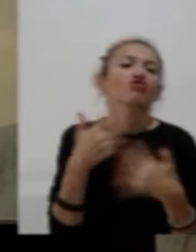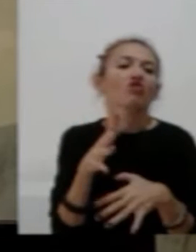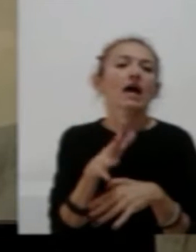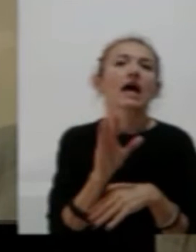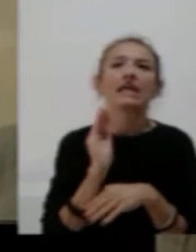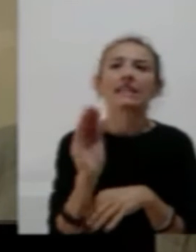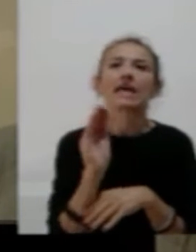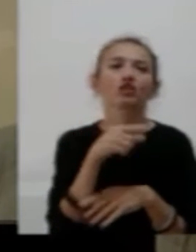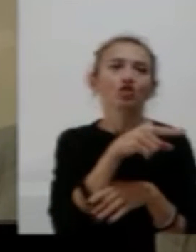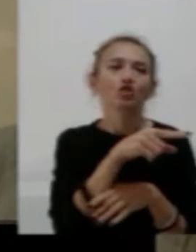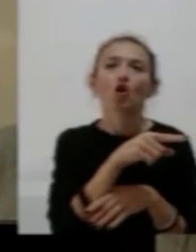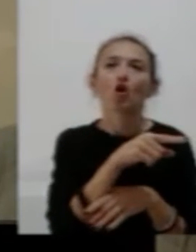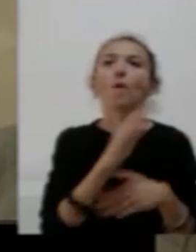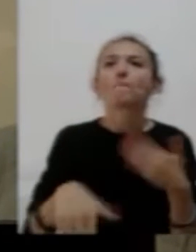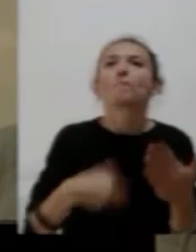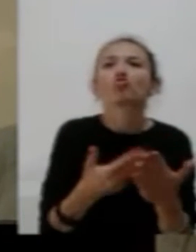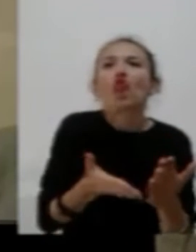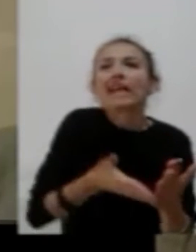risponde? Prego, consiglio Volini.